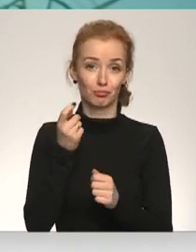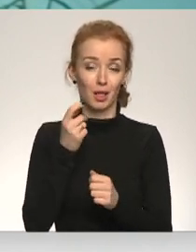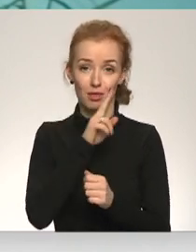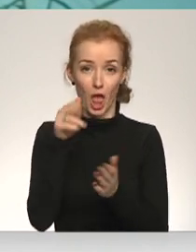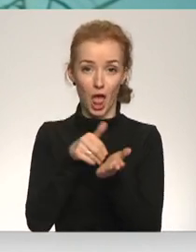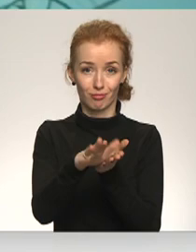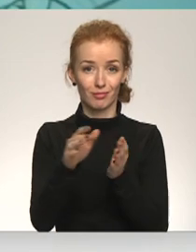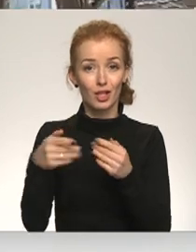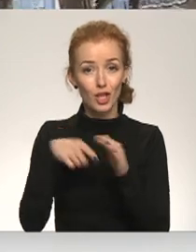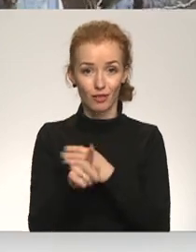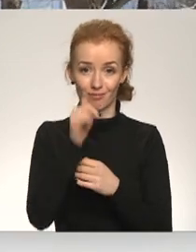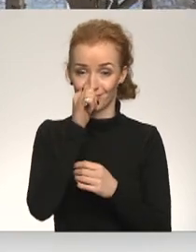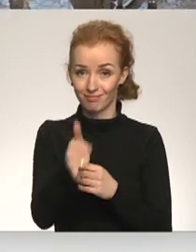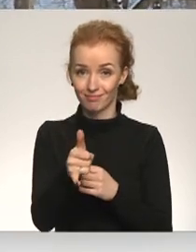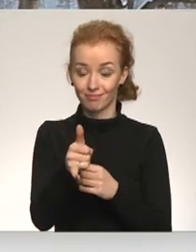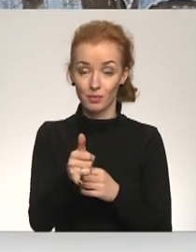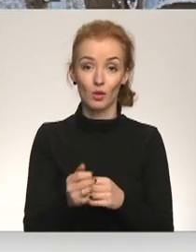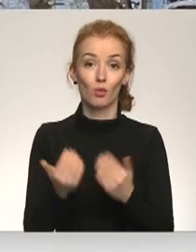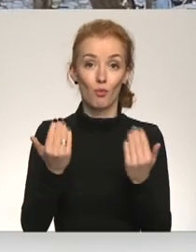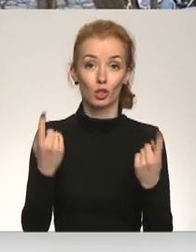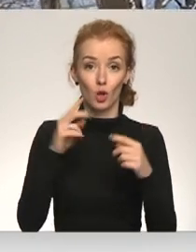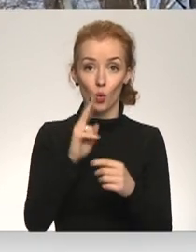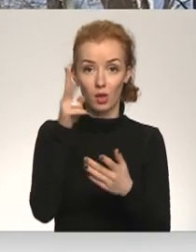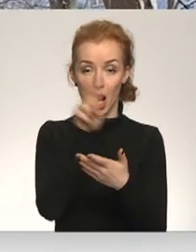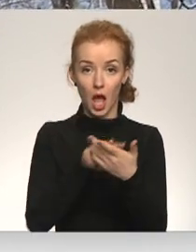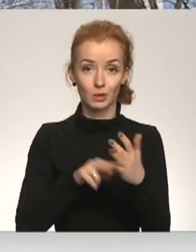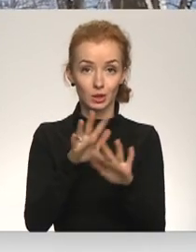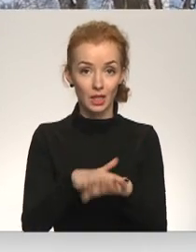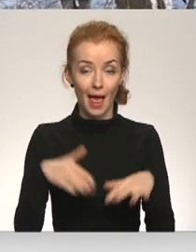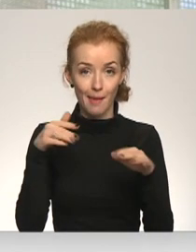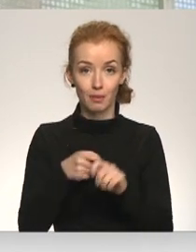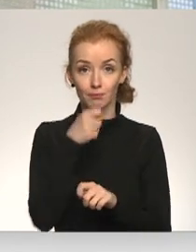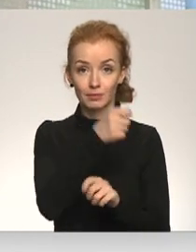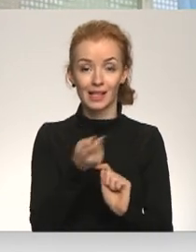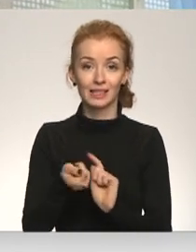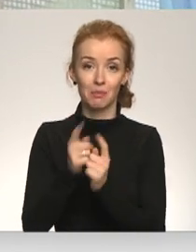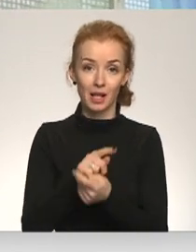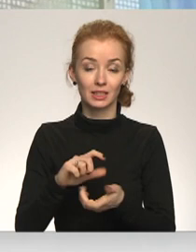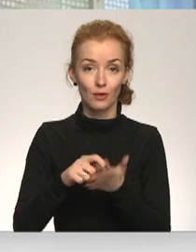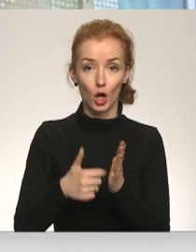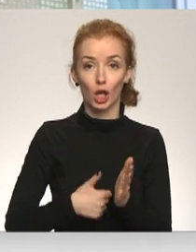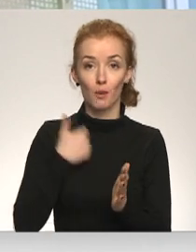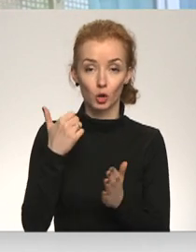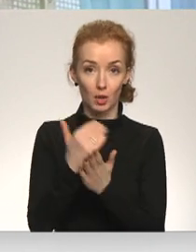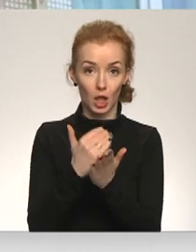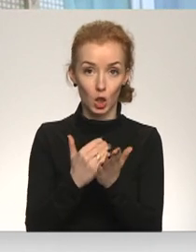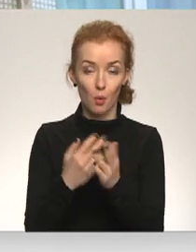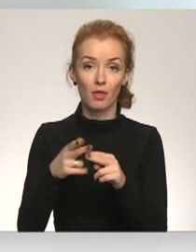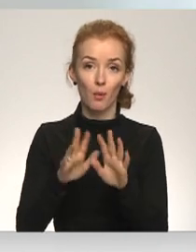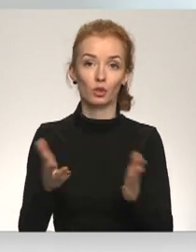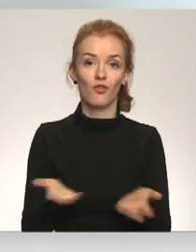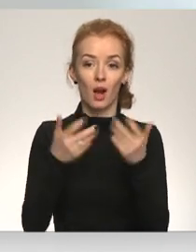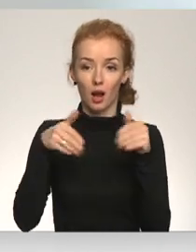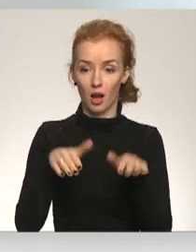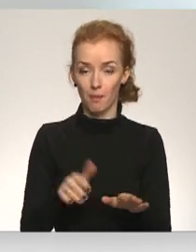problemātisks jautājums. Šobrīd otrajā lasījumā saimā izskat izmaiņas dzīvokļībašuma likumā, kas atvieglotu lēmumu pieņemšanu.